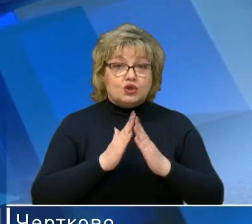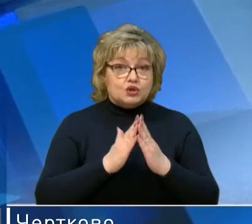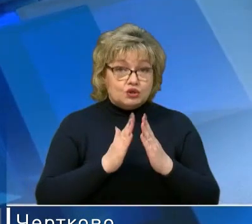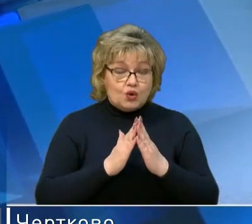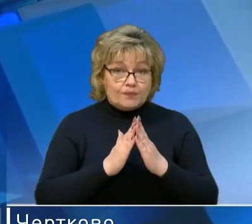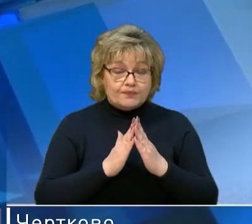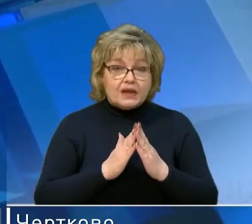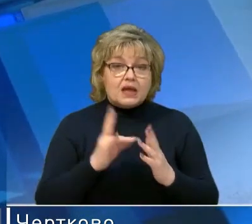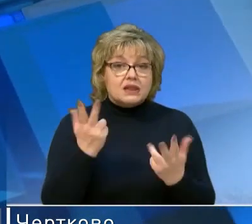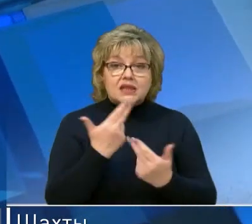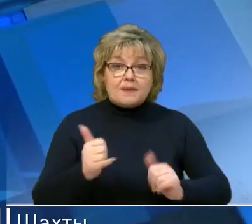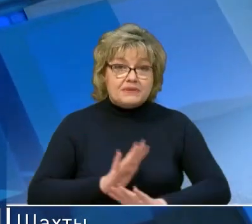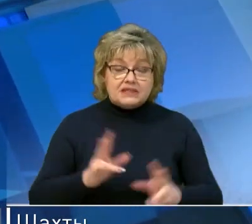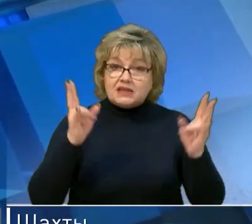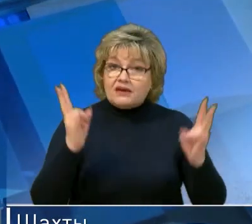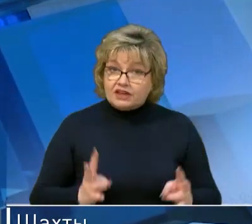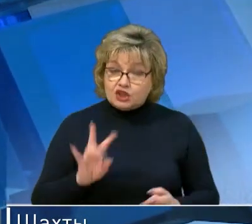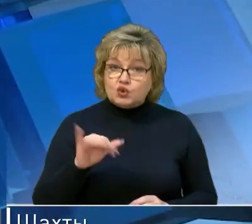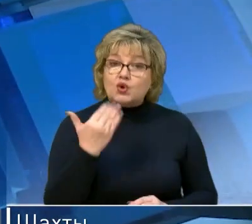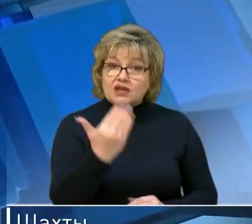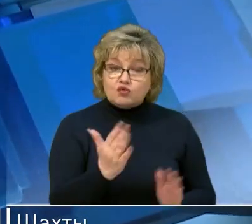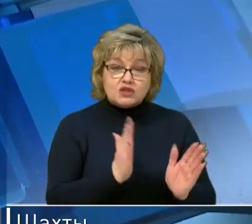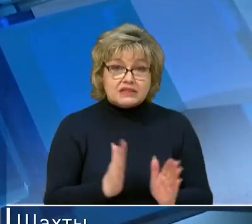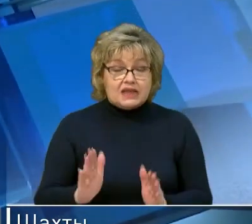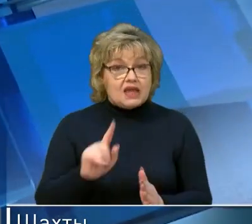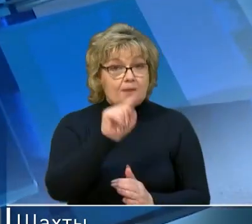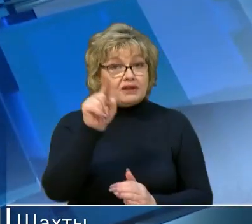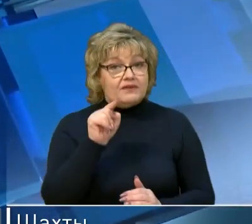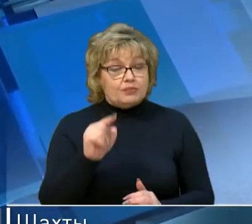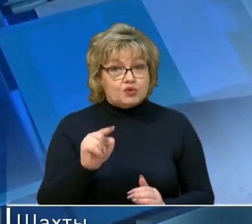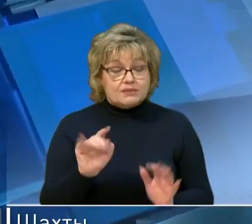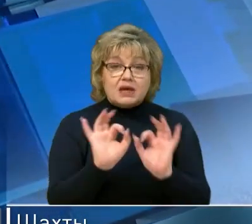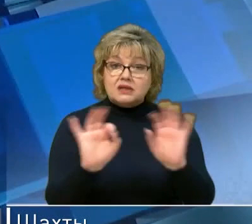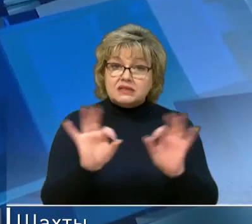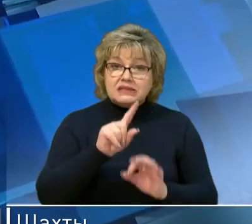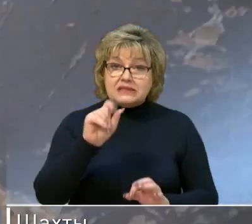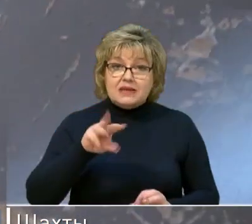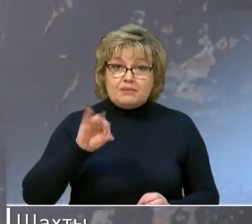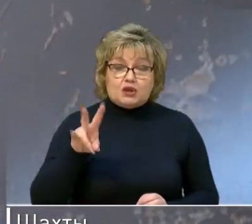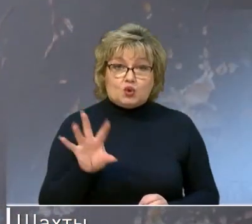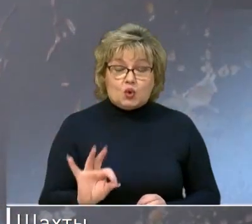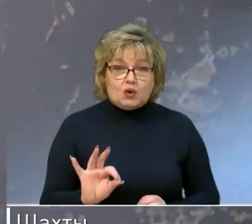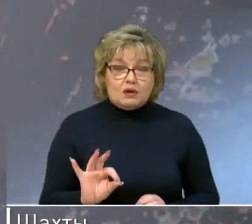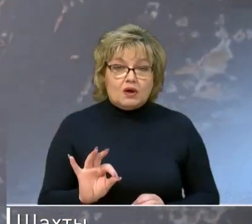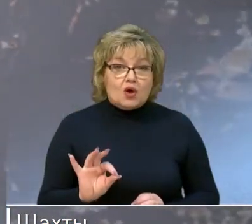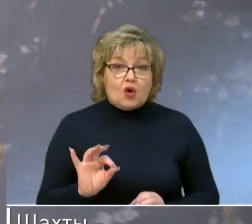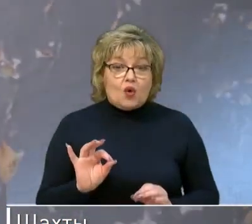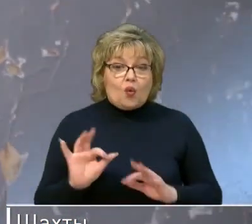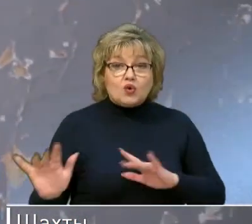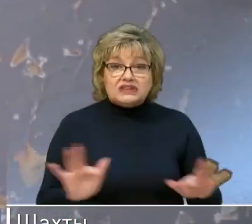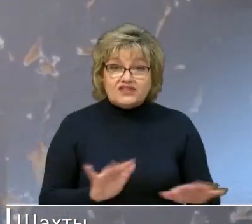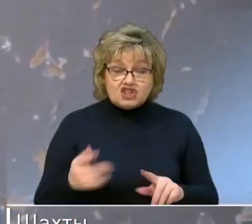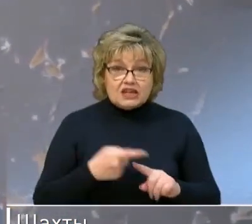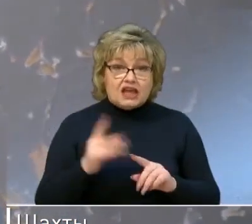Ливанидова, не признан аварийным. Однако его состояние под вопросом. Сюжет Алины Зименко. От движений все это,